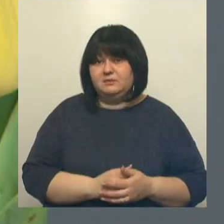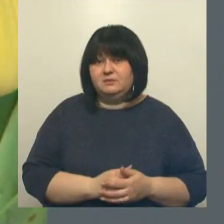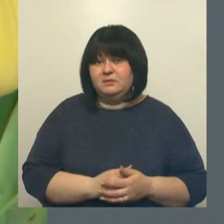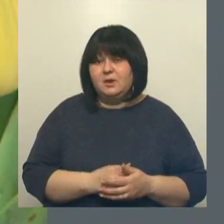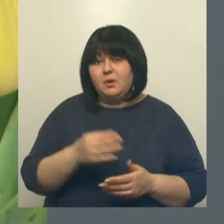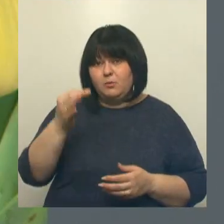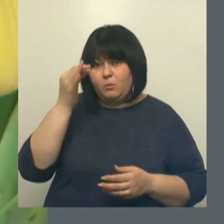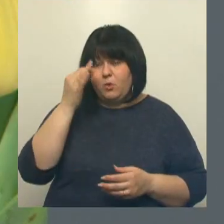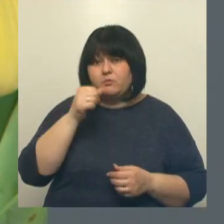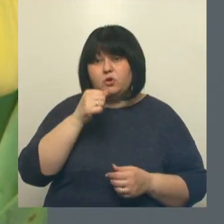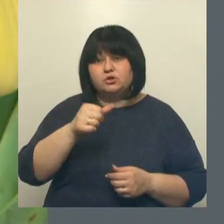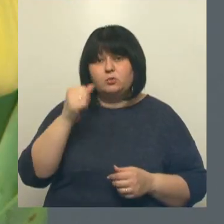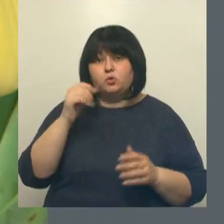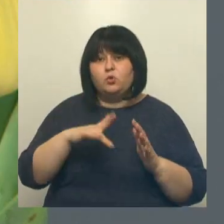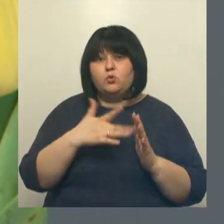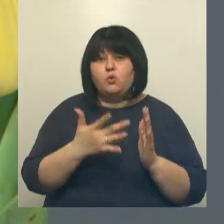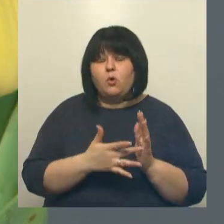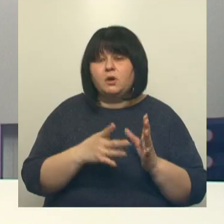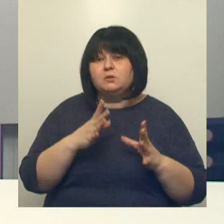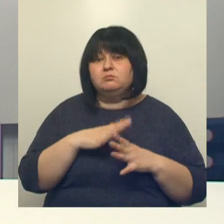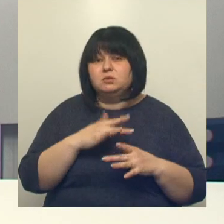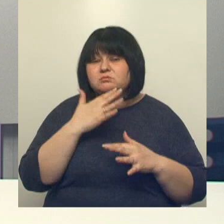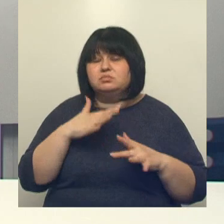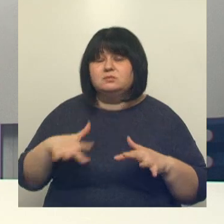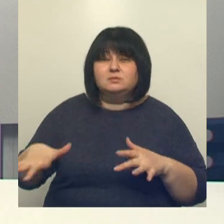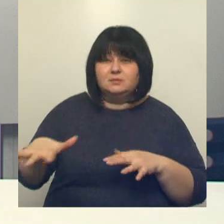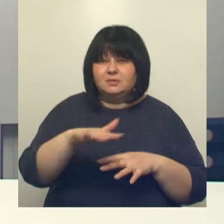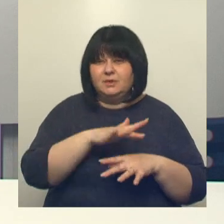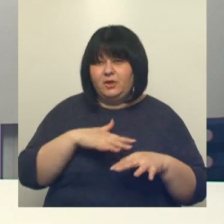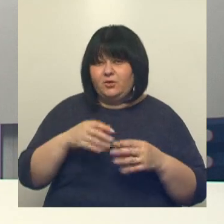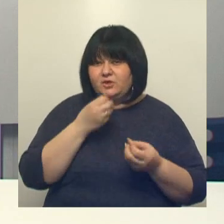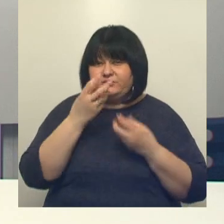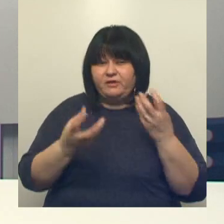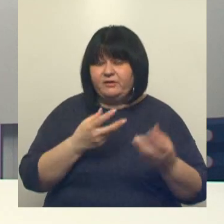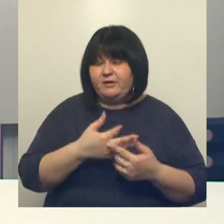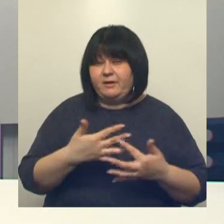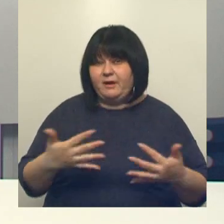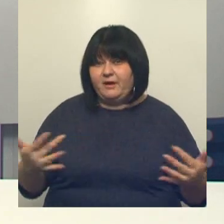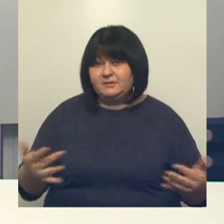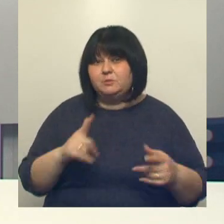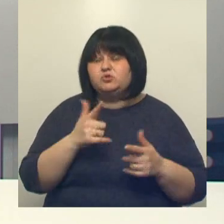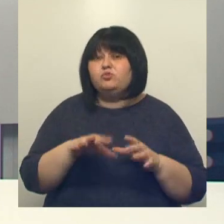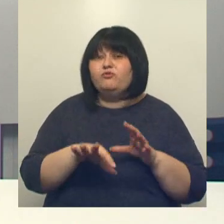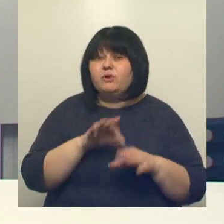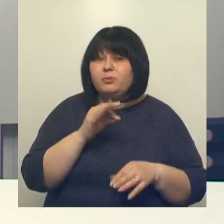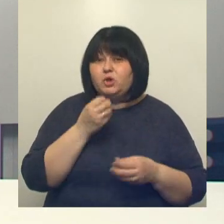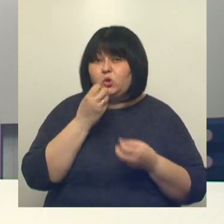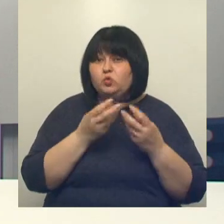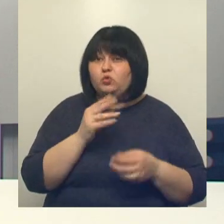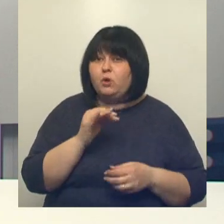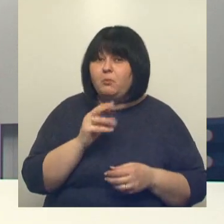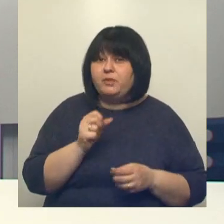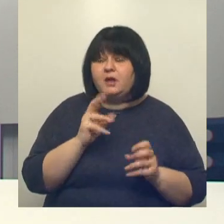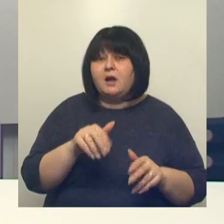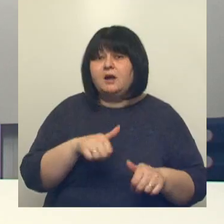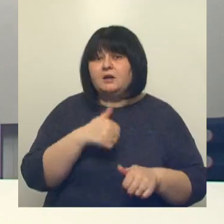Помним, в прошлом году город просто утопал в них, в их многоцветии. почему именно тюльпаны выбраны вот как